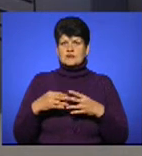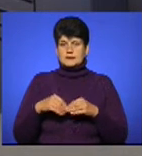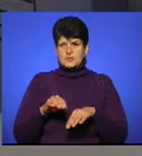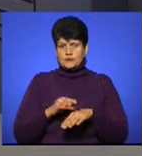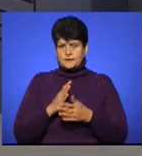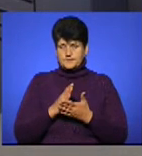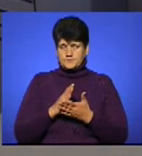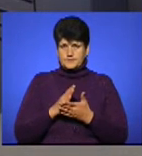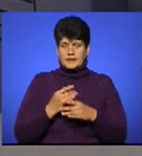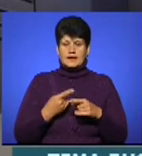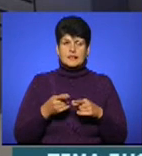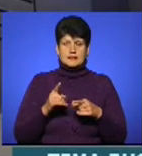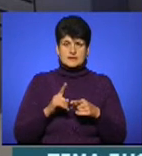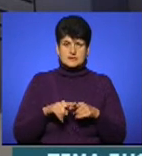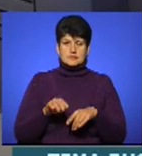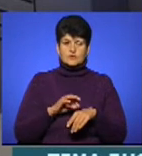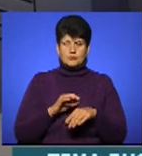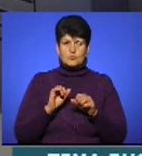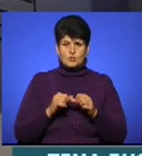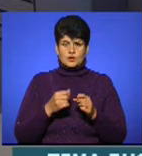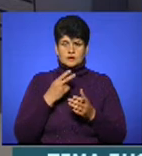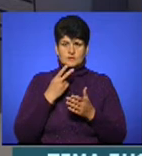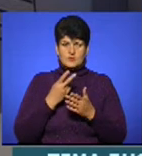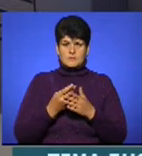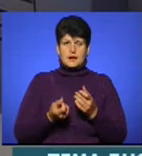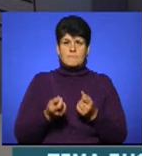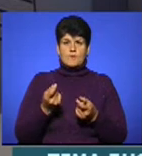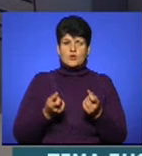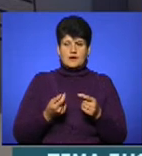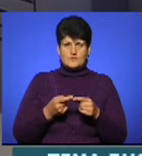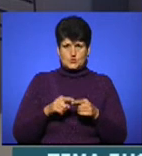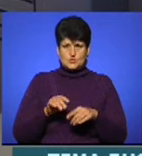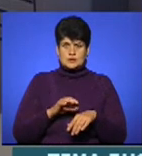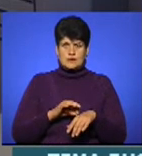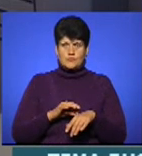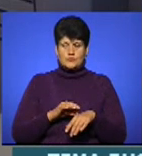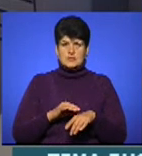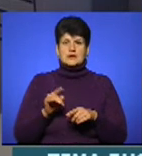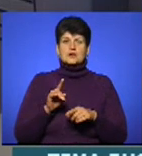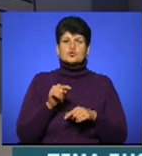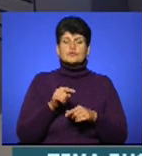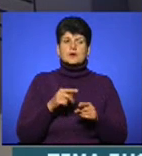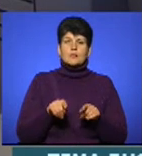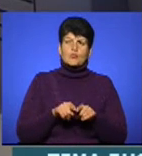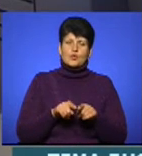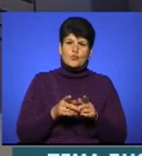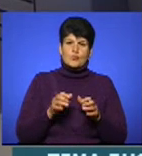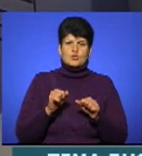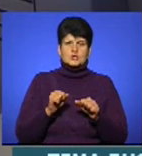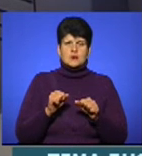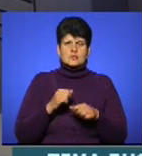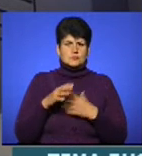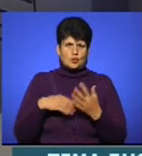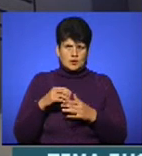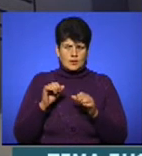От які синдроми можна спостерігати при появі цього захворювання? І на що вони схожі? Можливо, можна сплутати